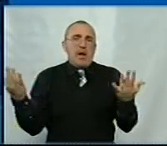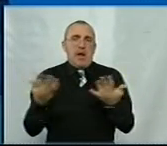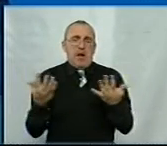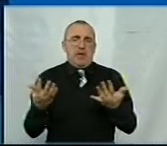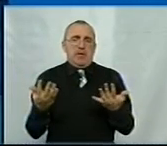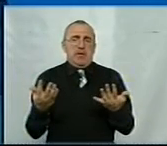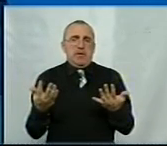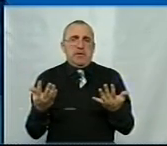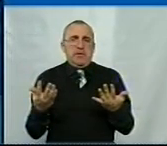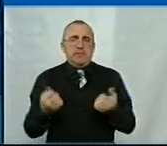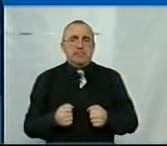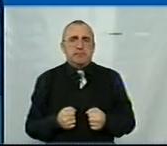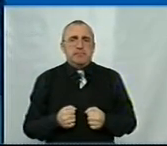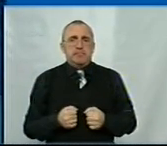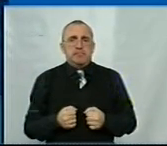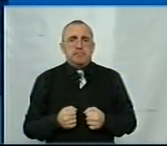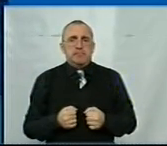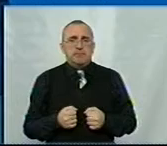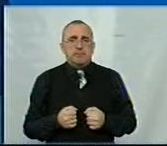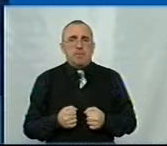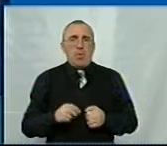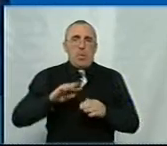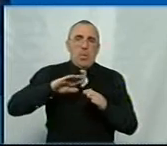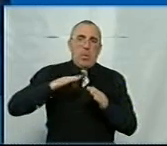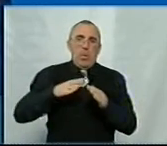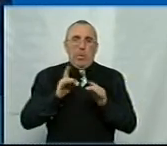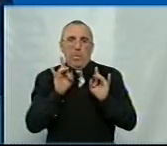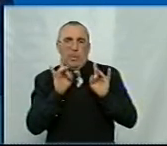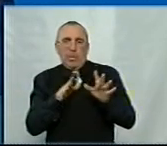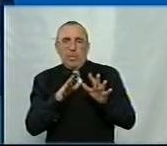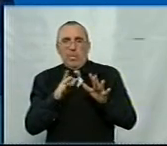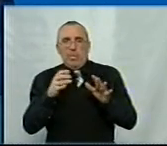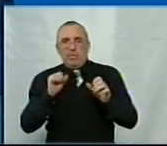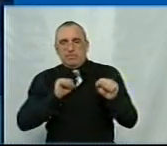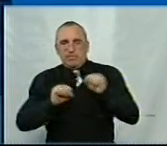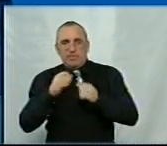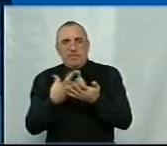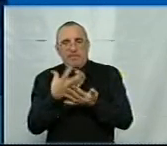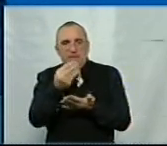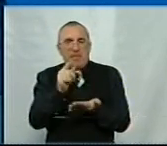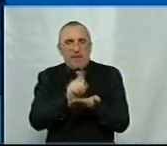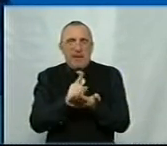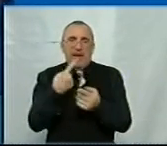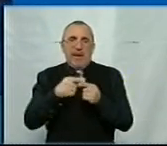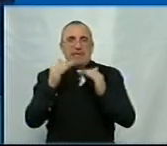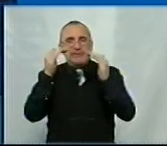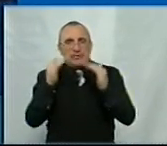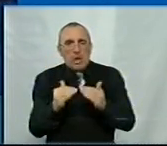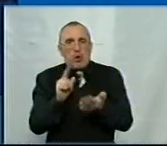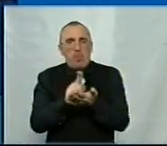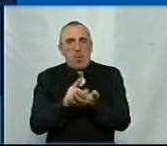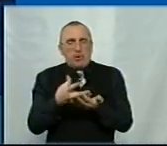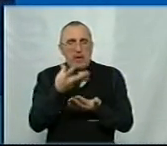ухиляються від сплати податків або сплачують занижені податки.